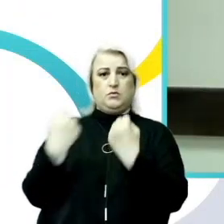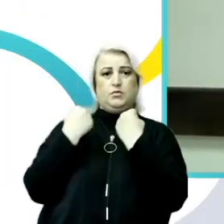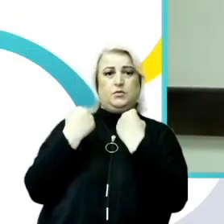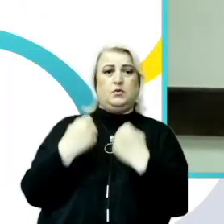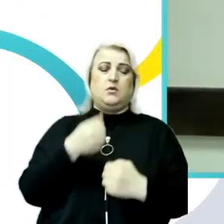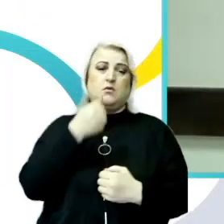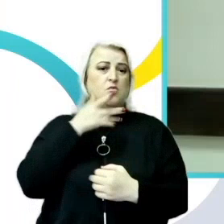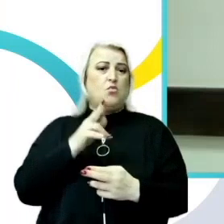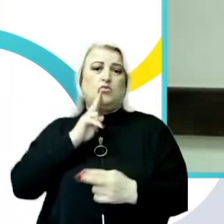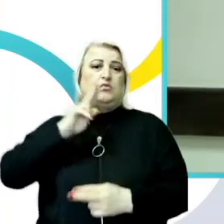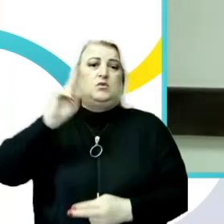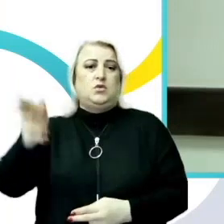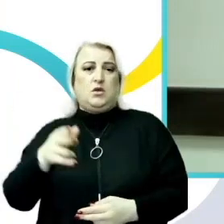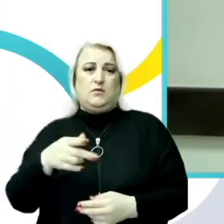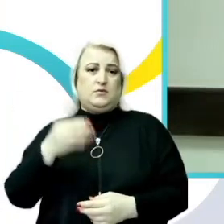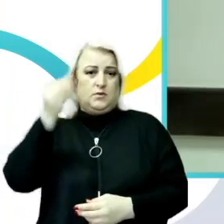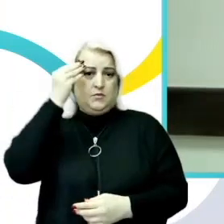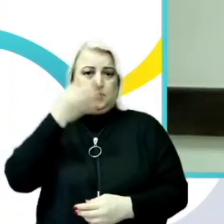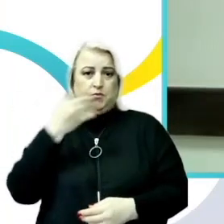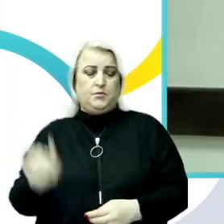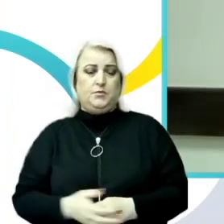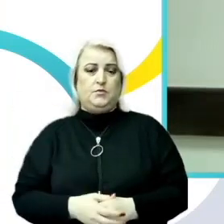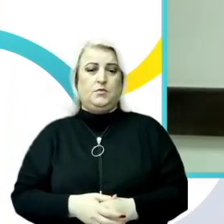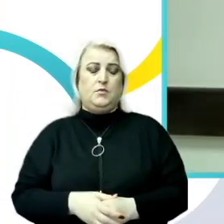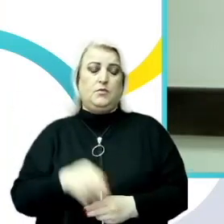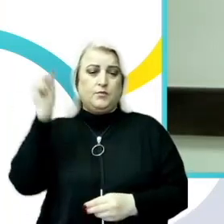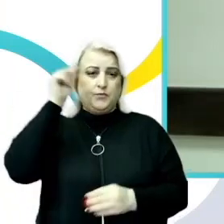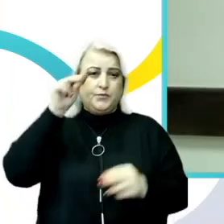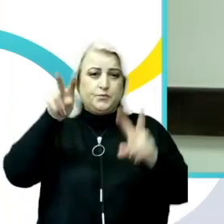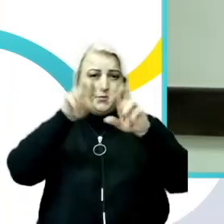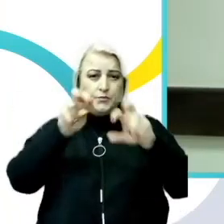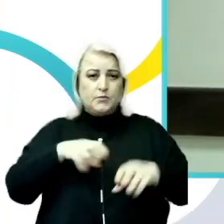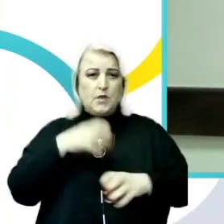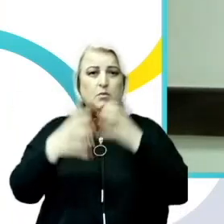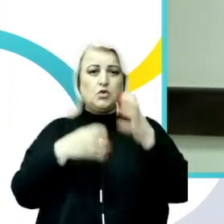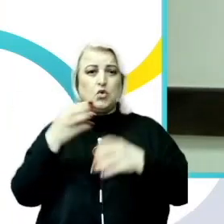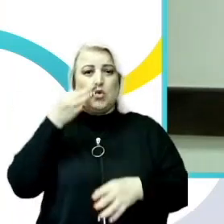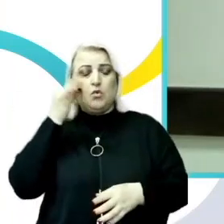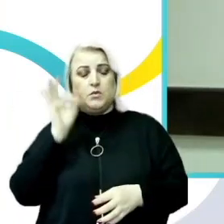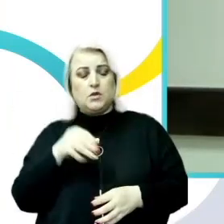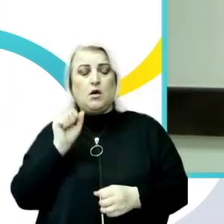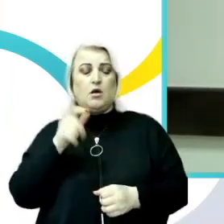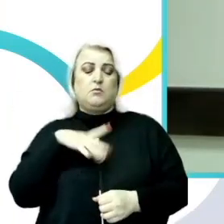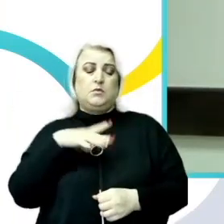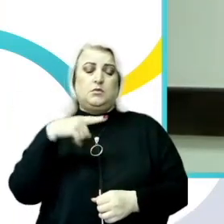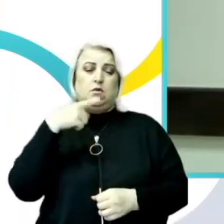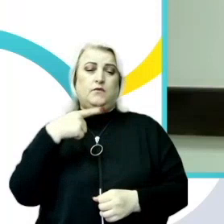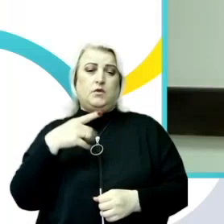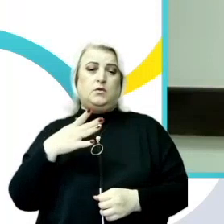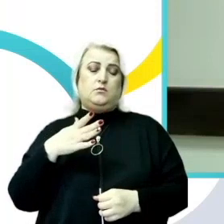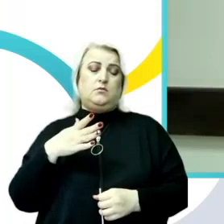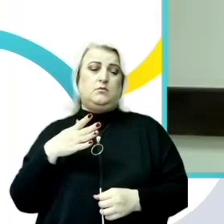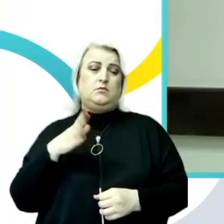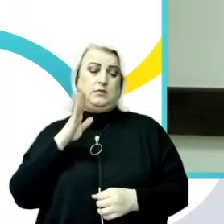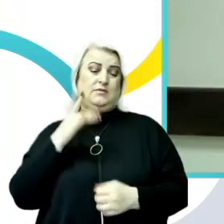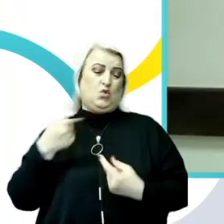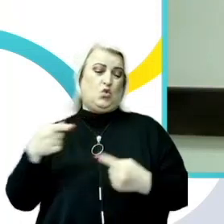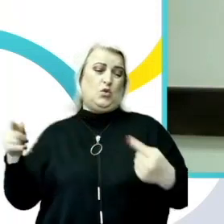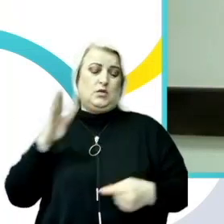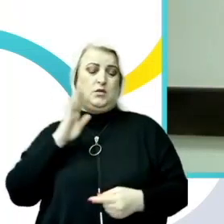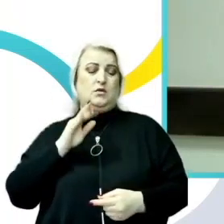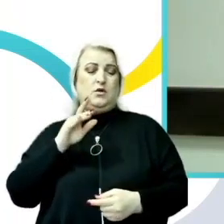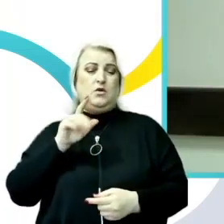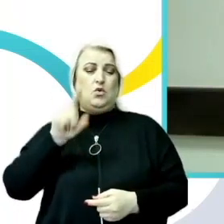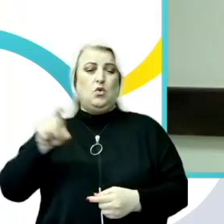poate raporta acest caz. studiind practica internațională, cum spuneau și colegiile mele astăzi s-au făcut referire, se